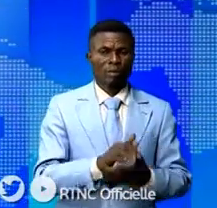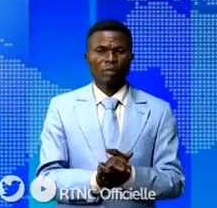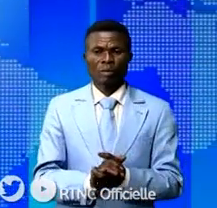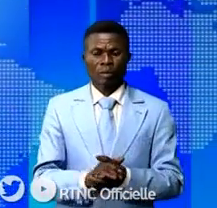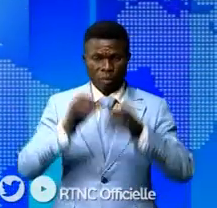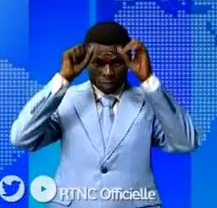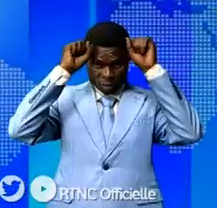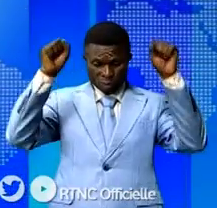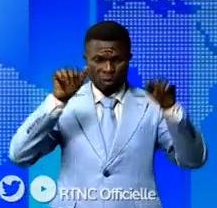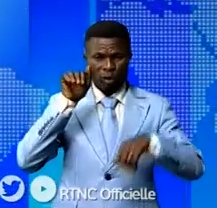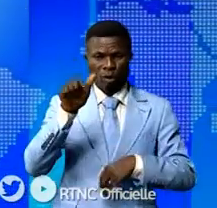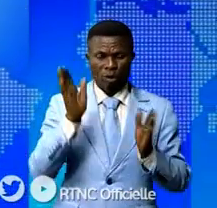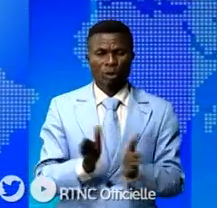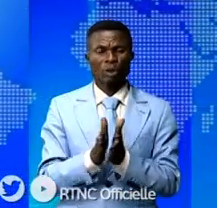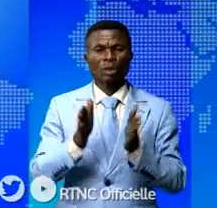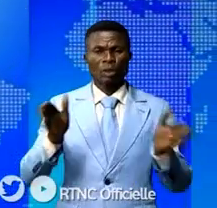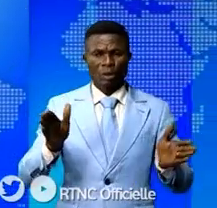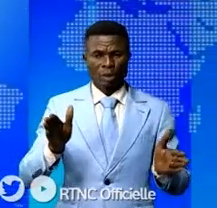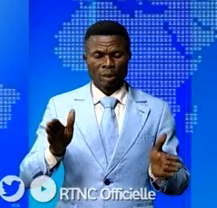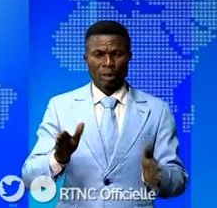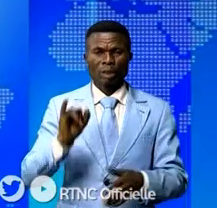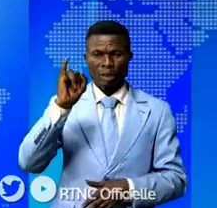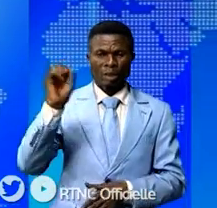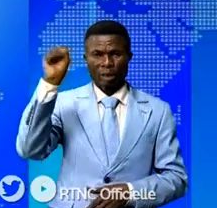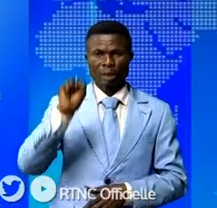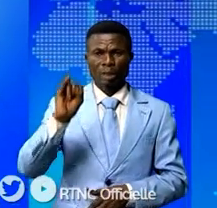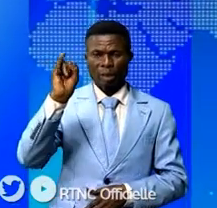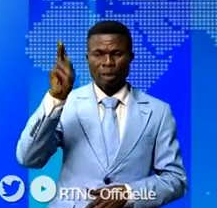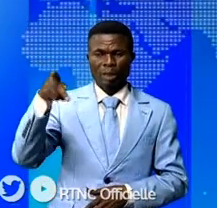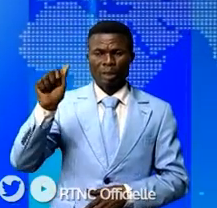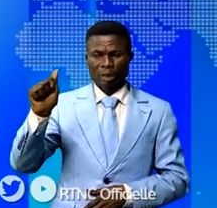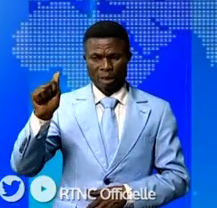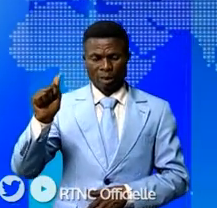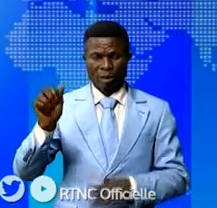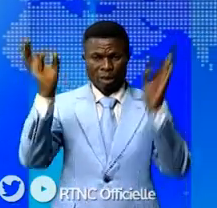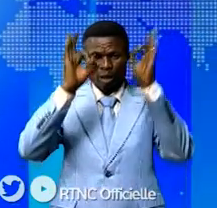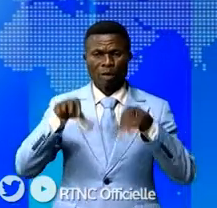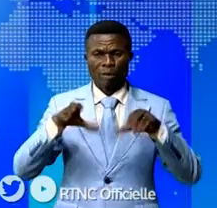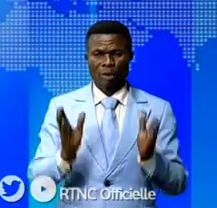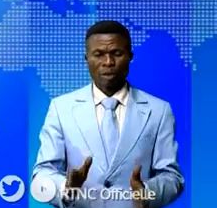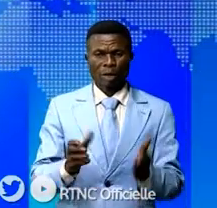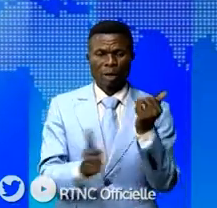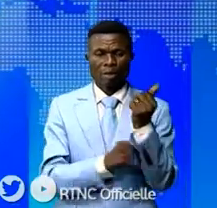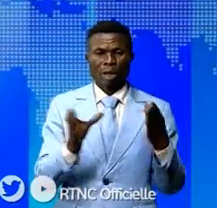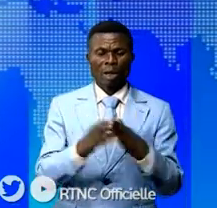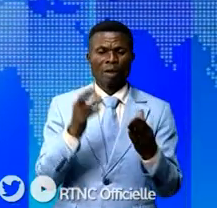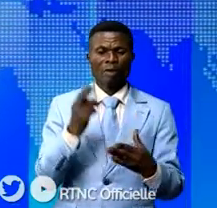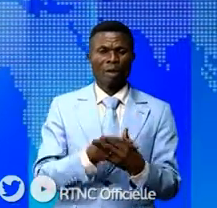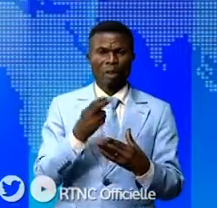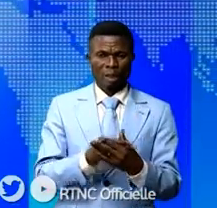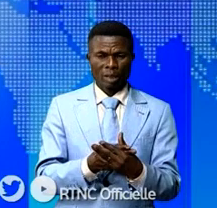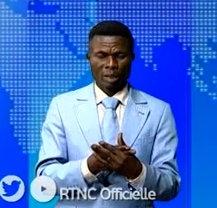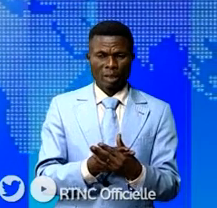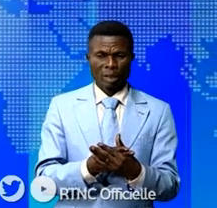puis le président directeur général de l'ISIPA et autorité morale de la Fédération congolaise des personnes vivant avec handicap